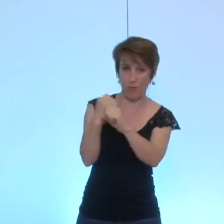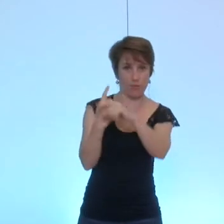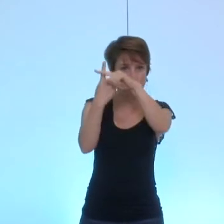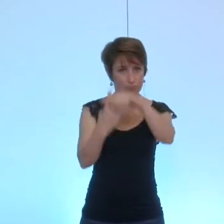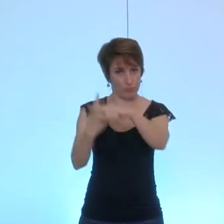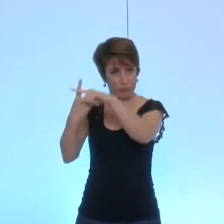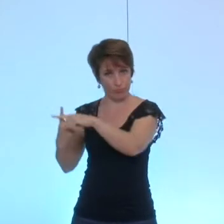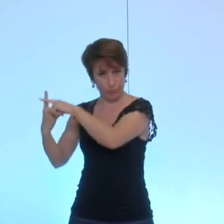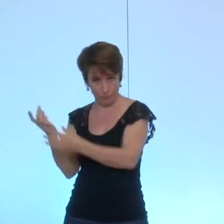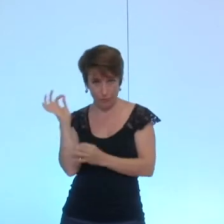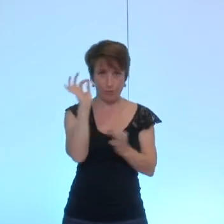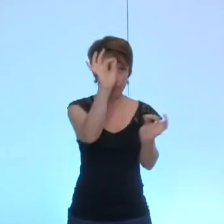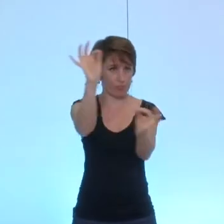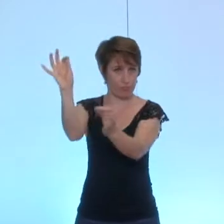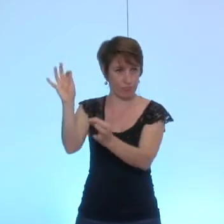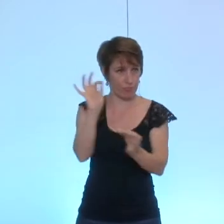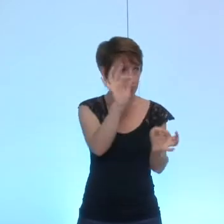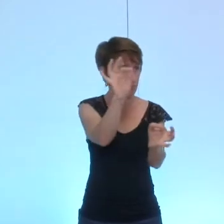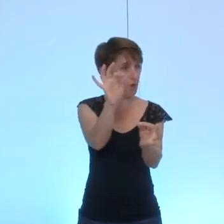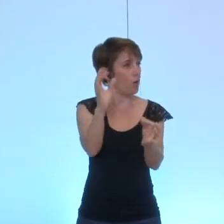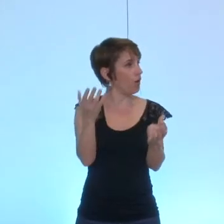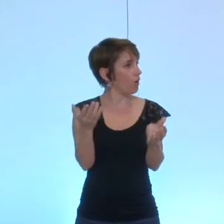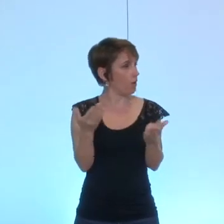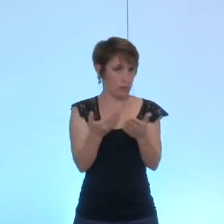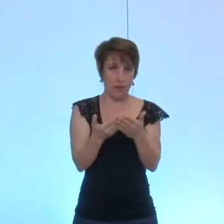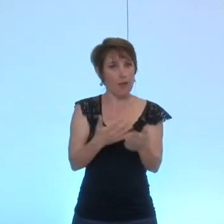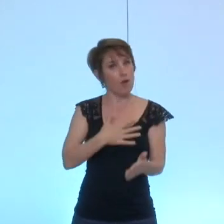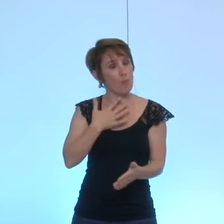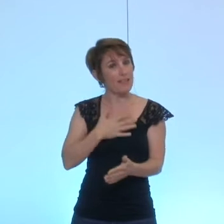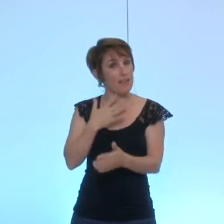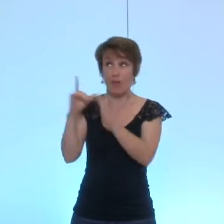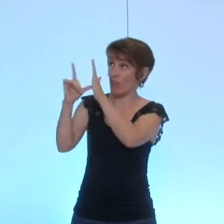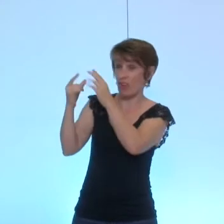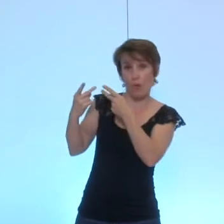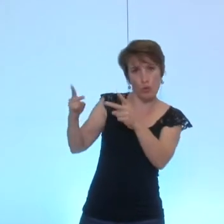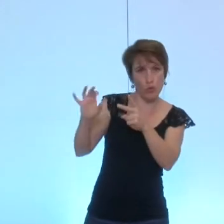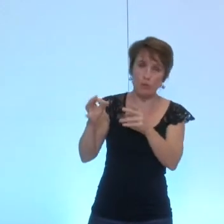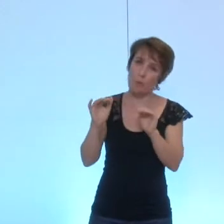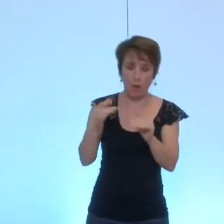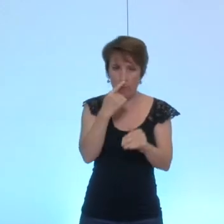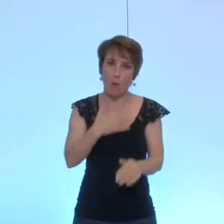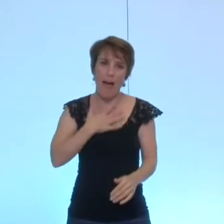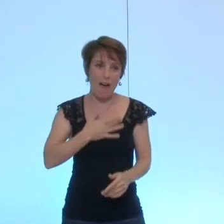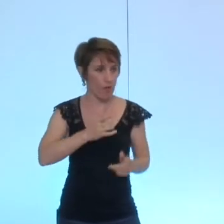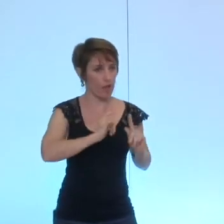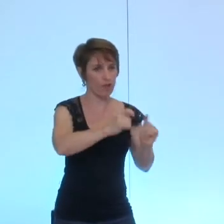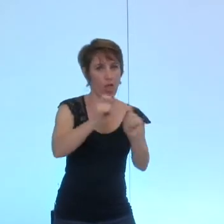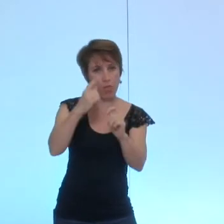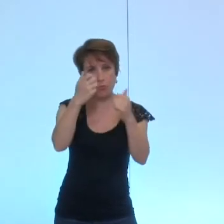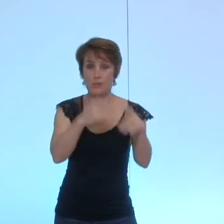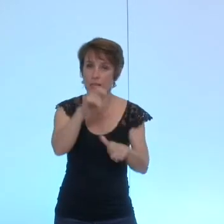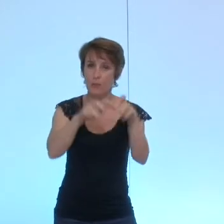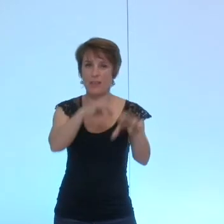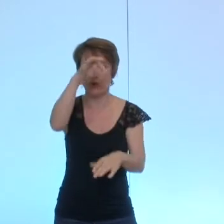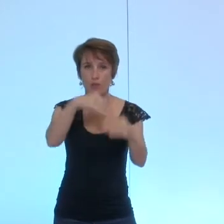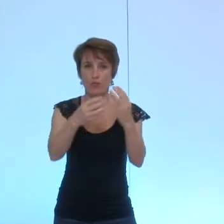avantage légal et c'est quand même un avantage qui est attribué à des élus du conseil municipal il